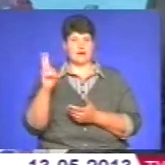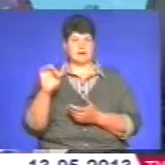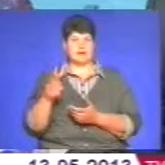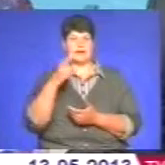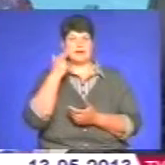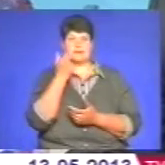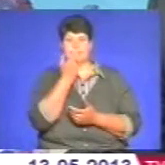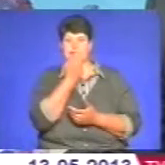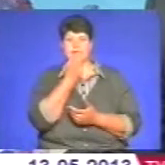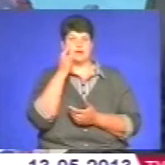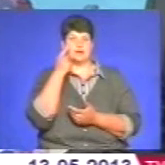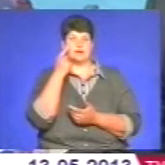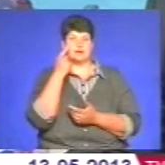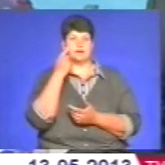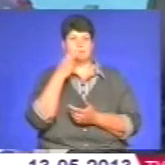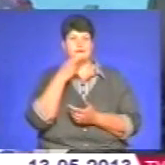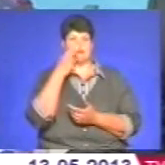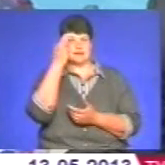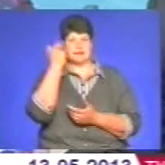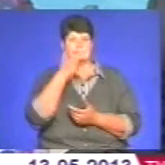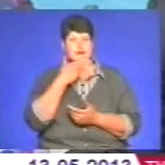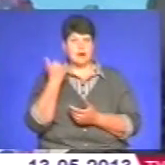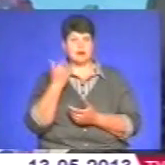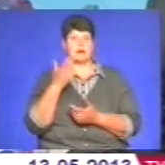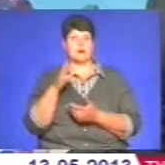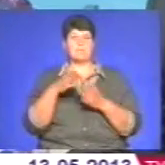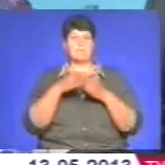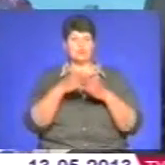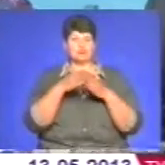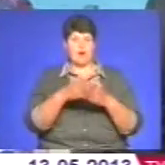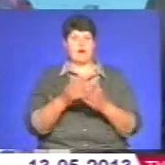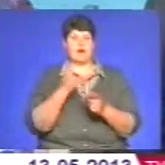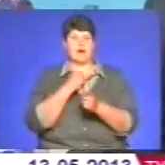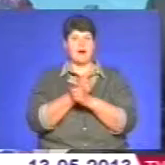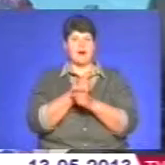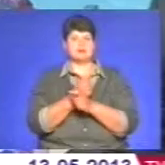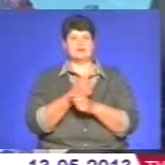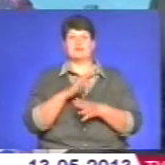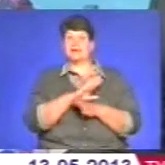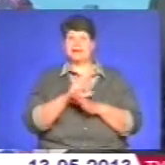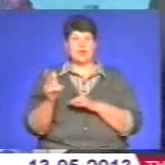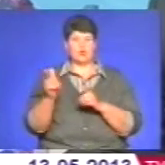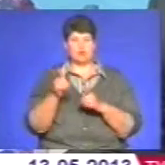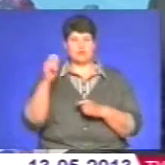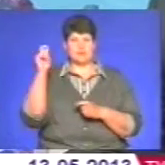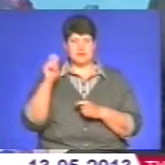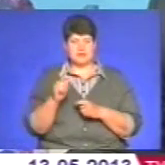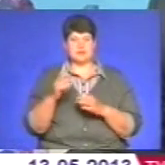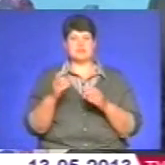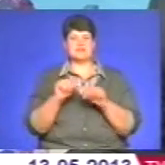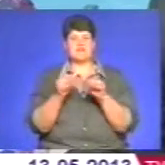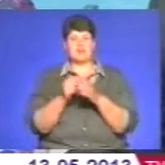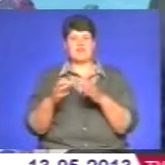Італії, Португалії, Австрії. Вони не готові ще, скажімо, цього разу сформувати делегацію, але я думаю, що